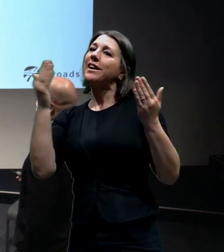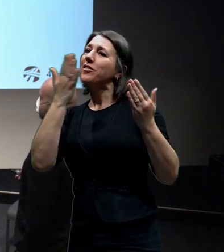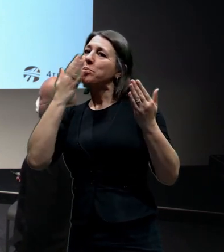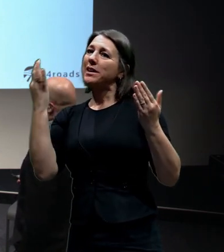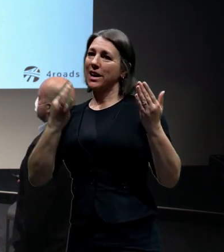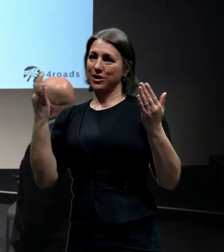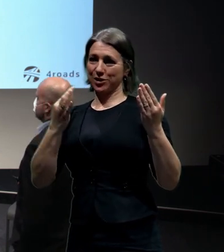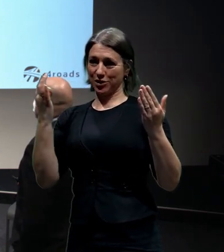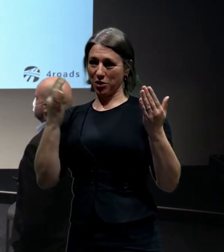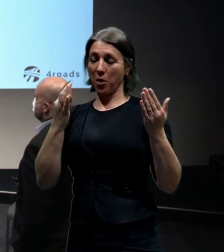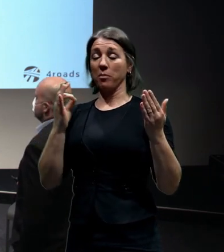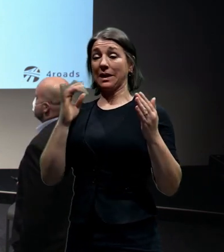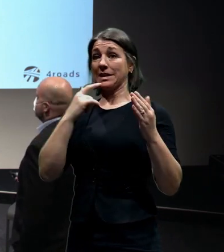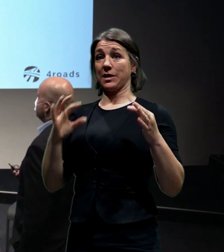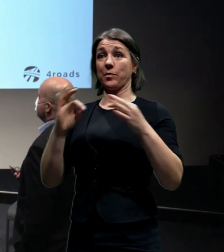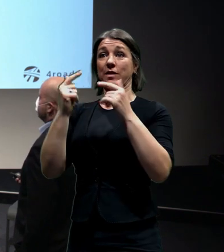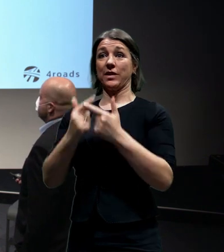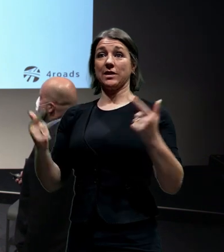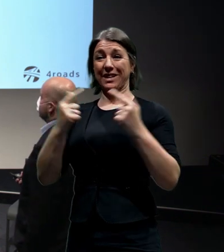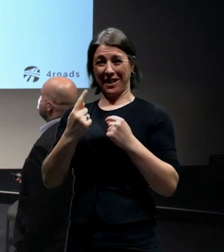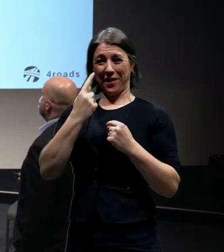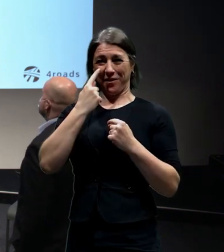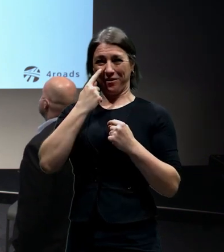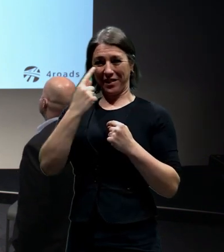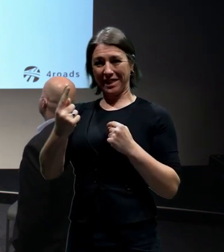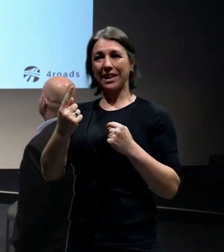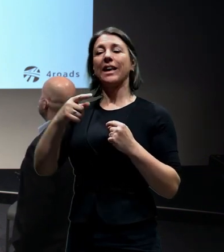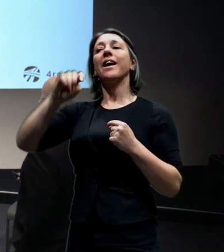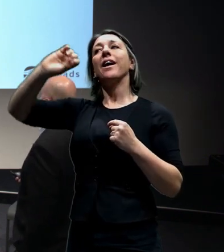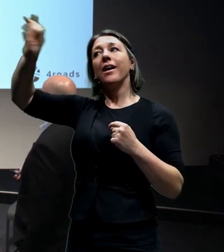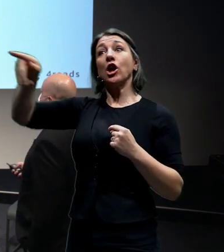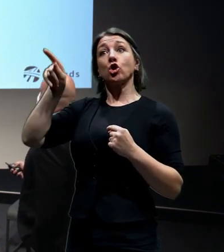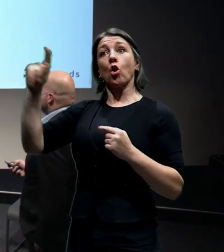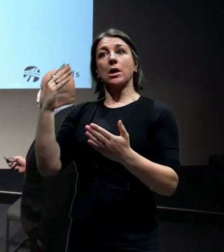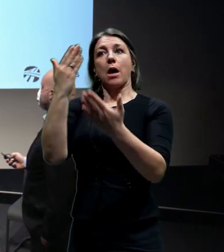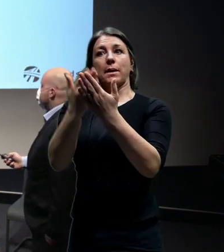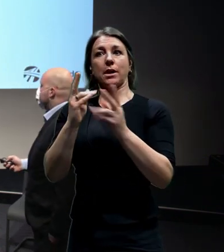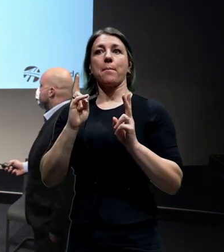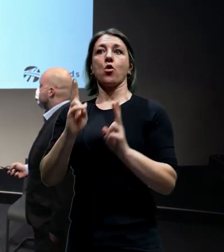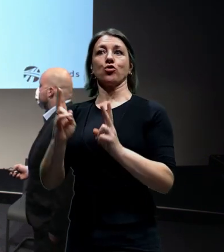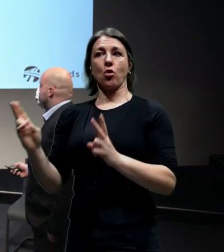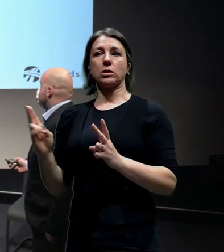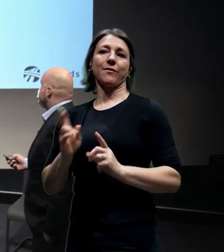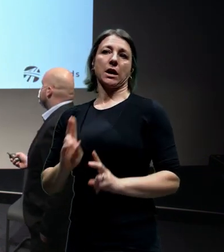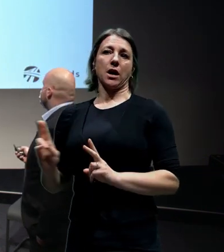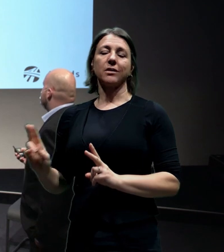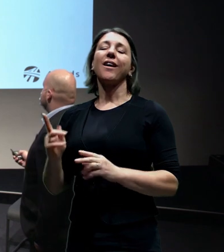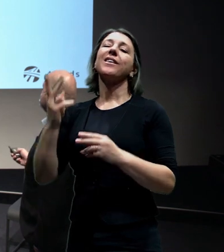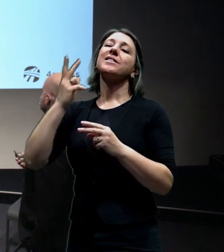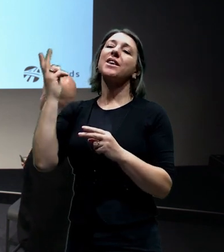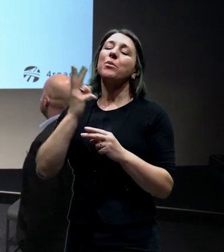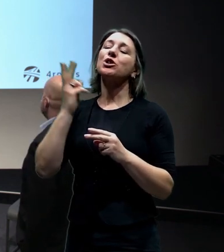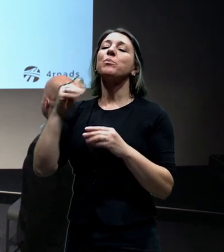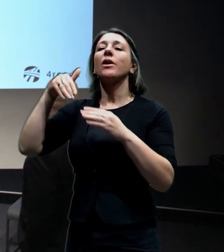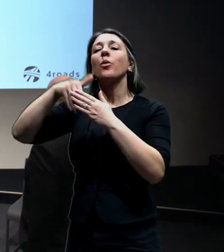chvíli bych rád řekl, že to, co vidíte vy vždycky jako prezentovanou variantu, je samozřejmě výsledek toho, jakým